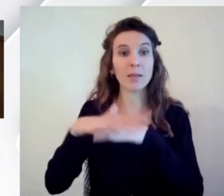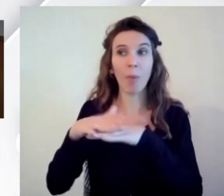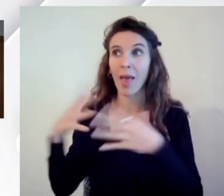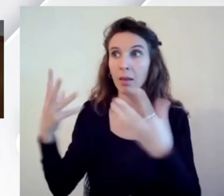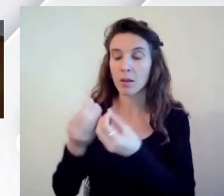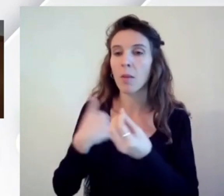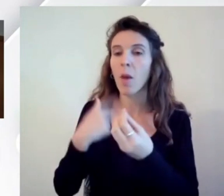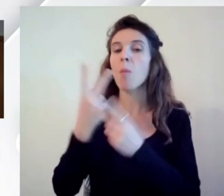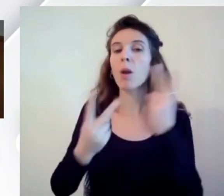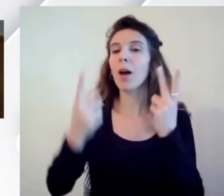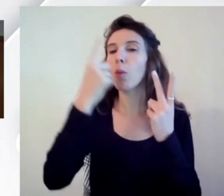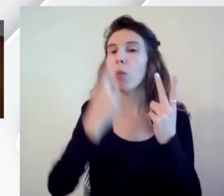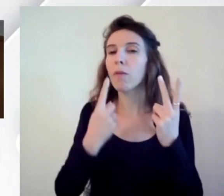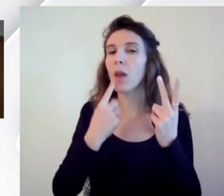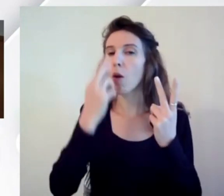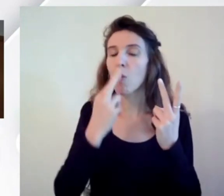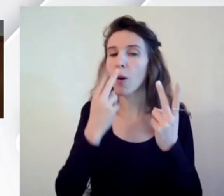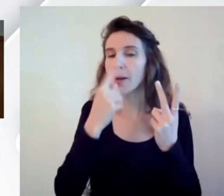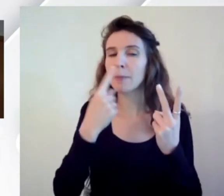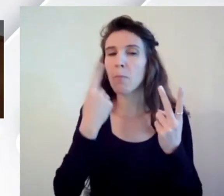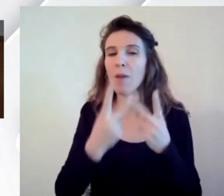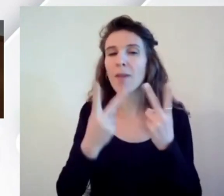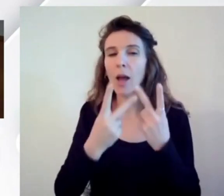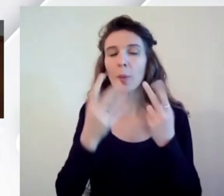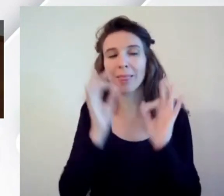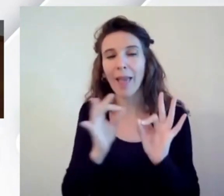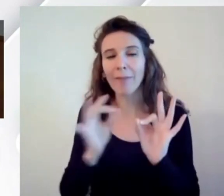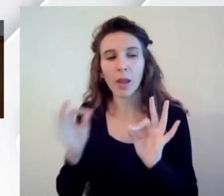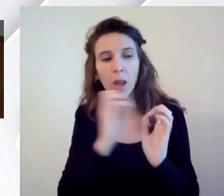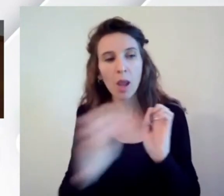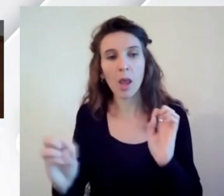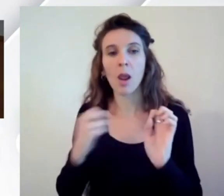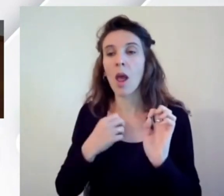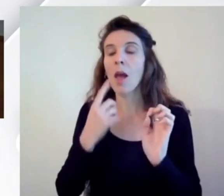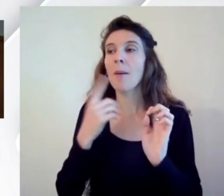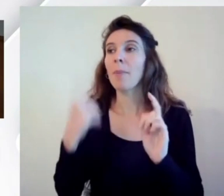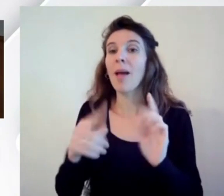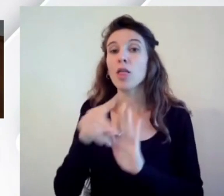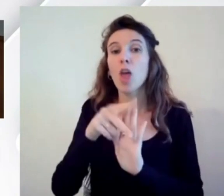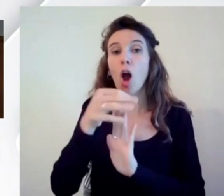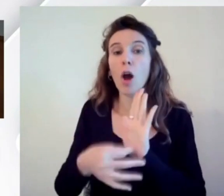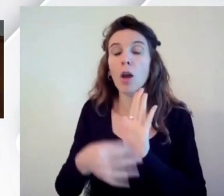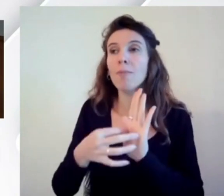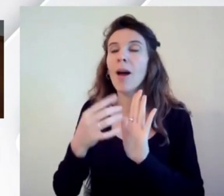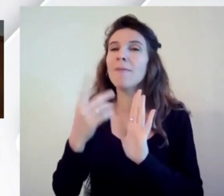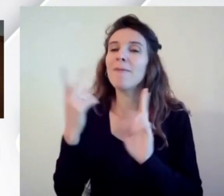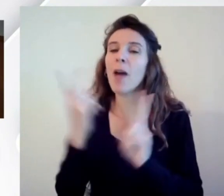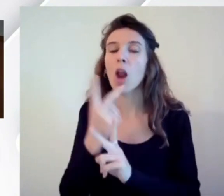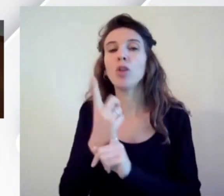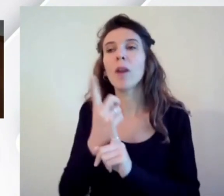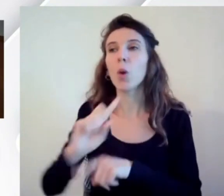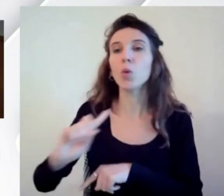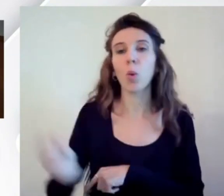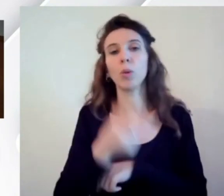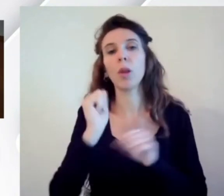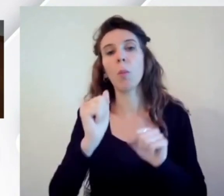uni è uscita fuori questa bellissima norma che tutti dovrebbero poter come dire consultare